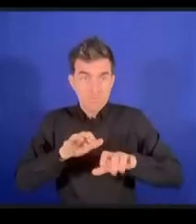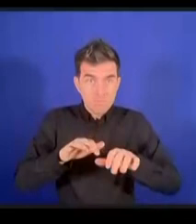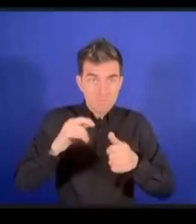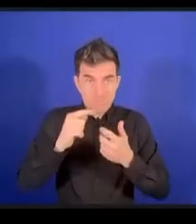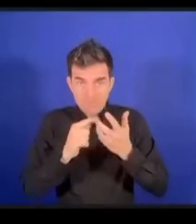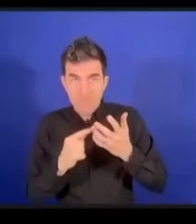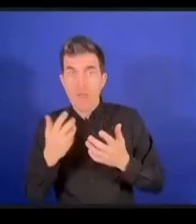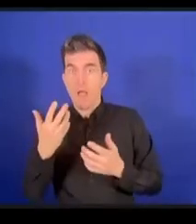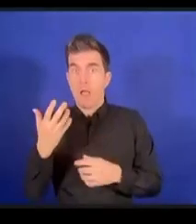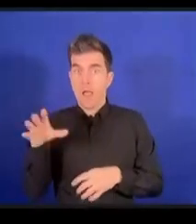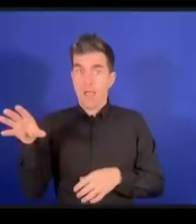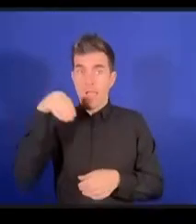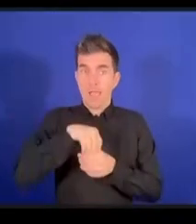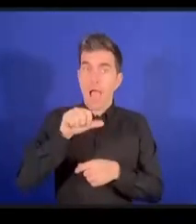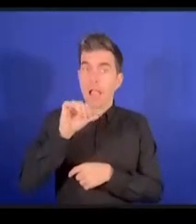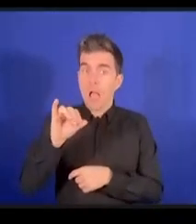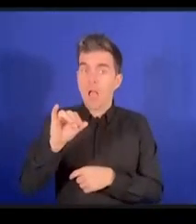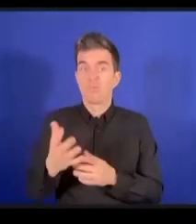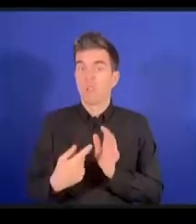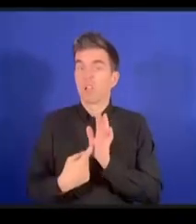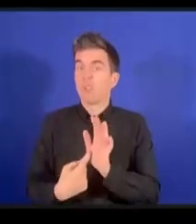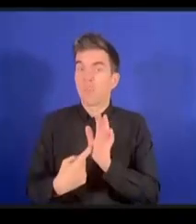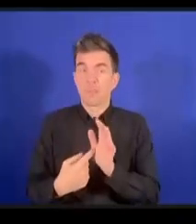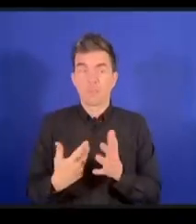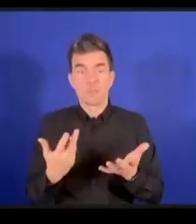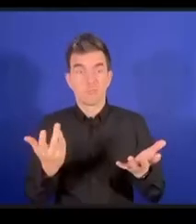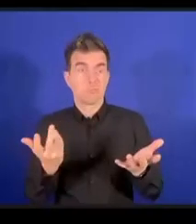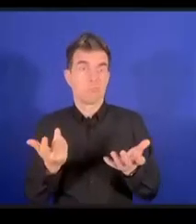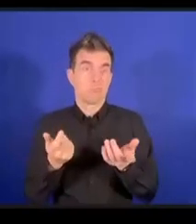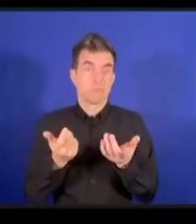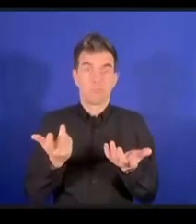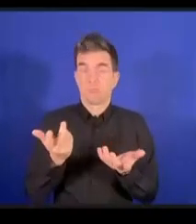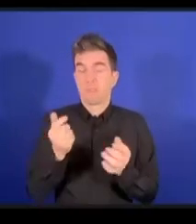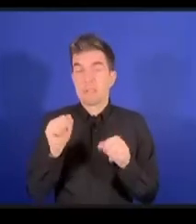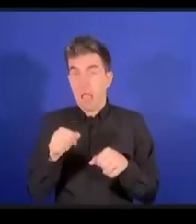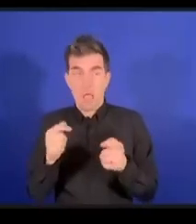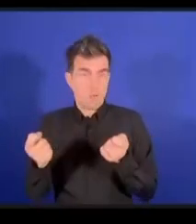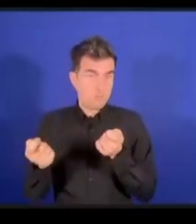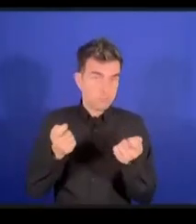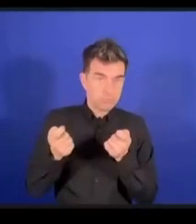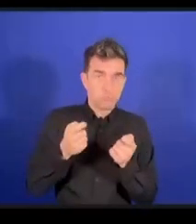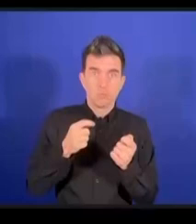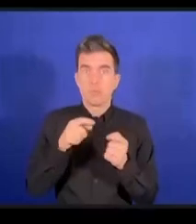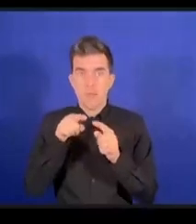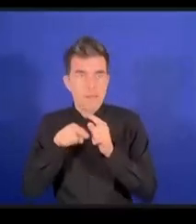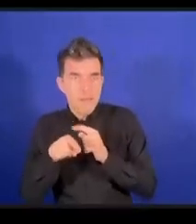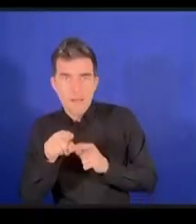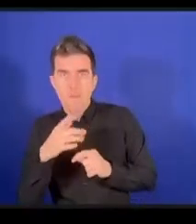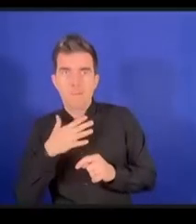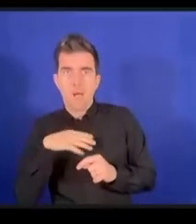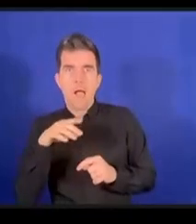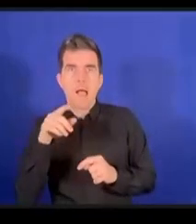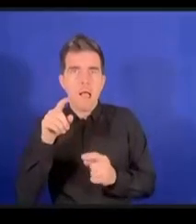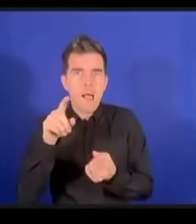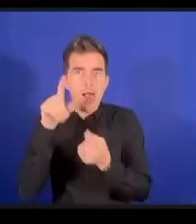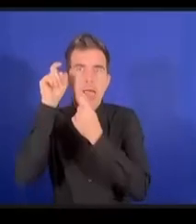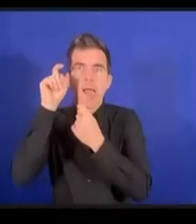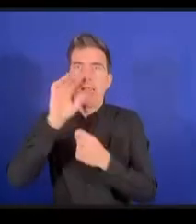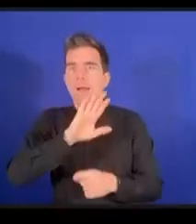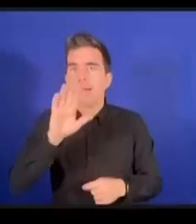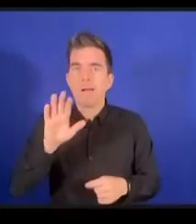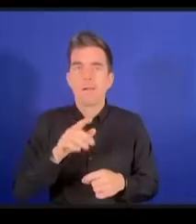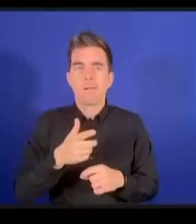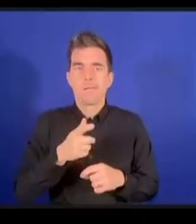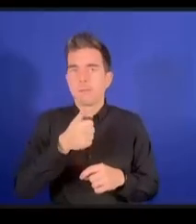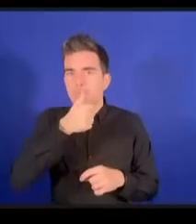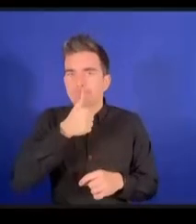tendances particulières, pour faire passer des virus et infecter des systèmes, pour identifier des